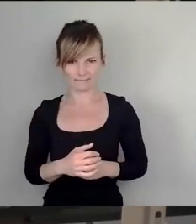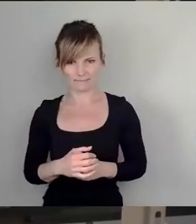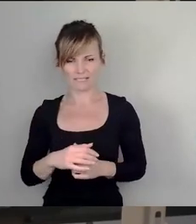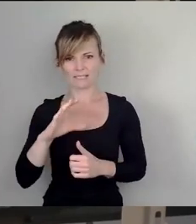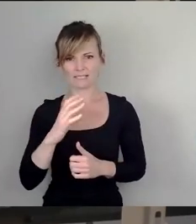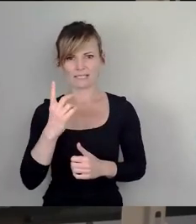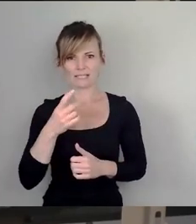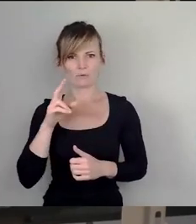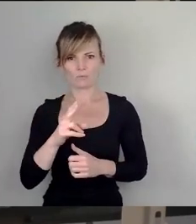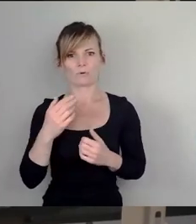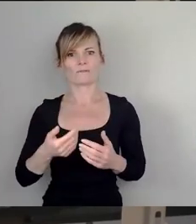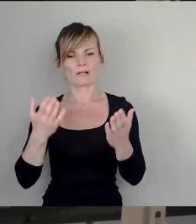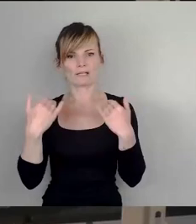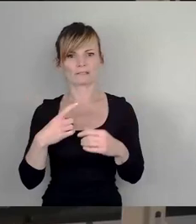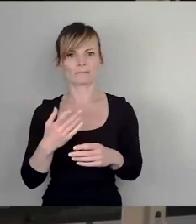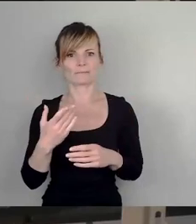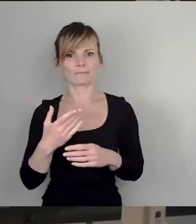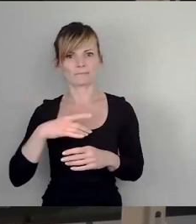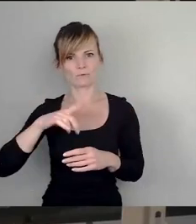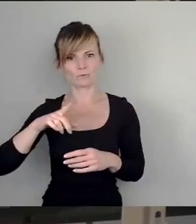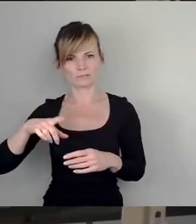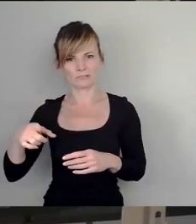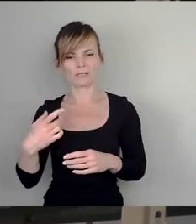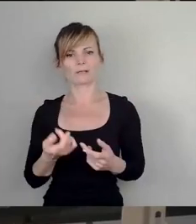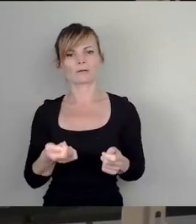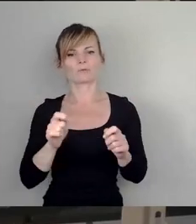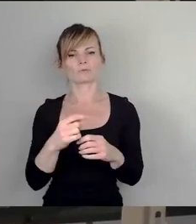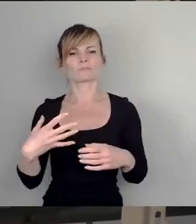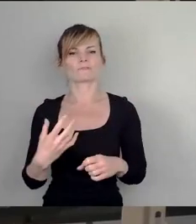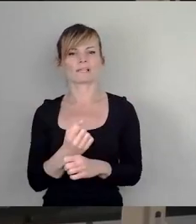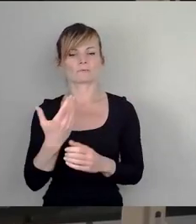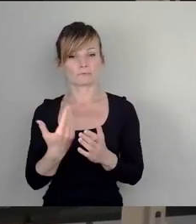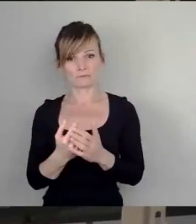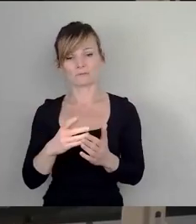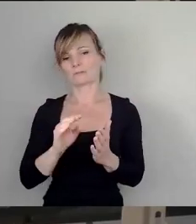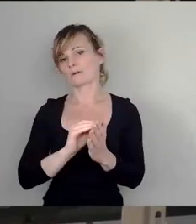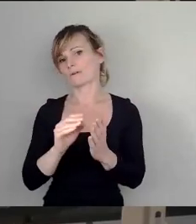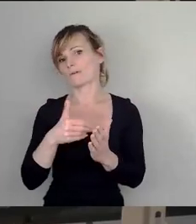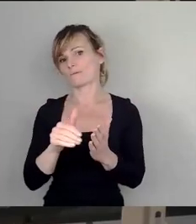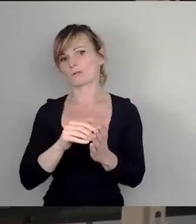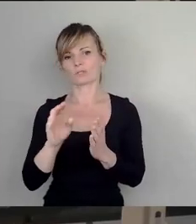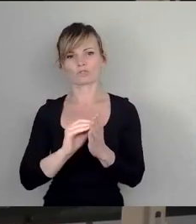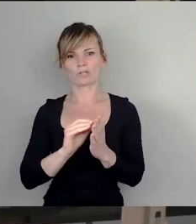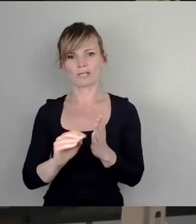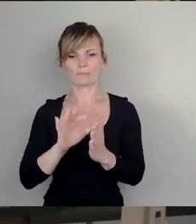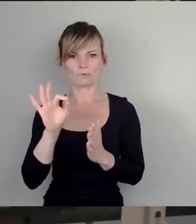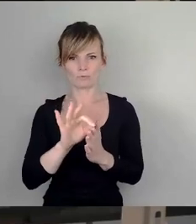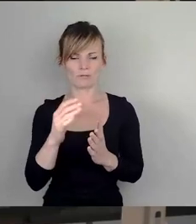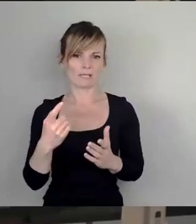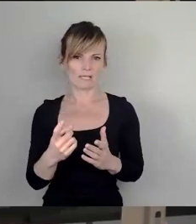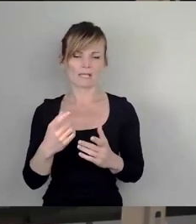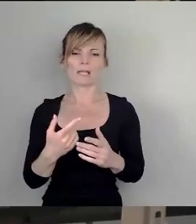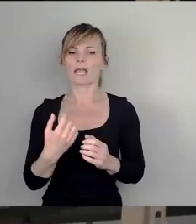Monaten die Beschlussfassung über die Fortschreibung des integrierten Energie- und Klimaschutzkonzeptes nach Kräften